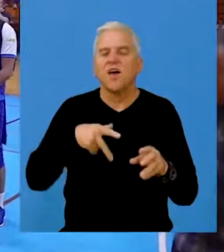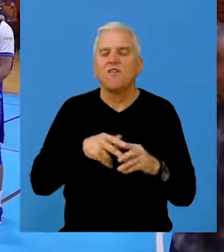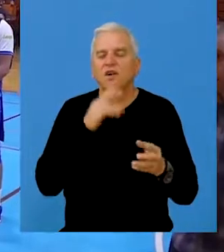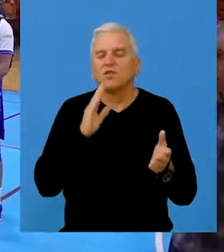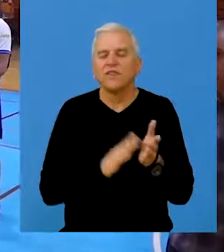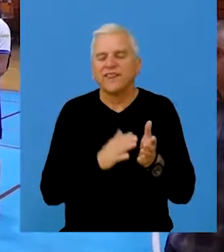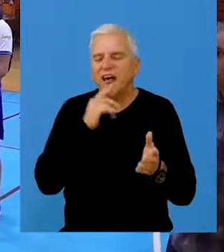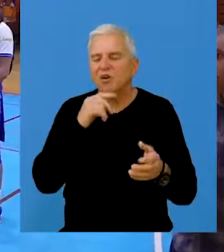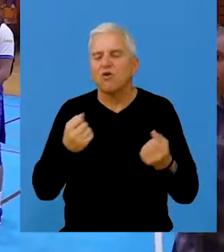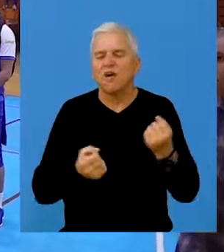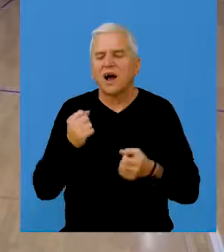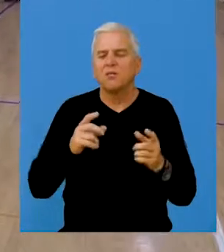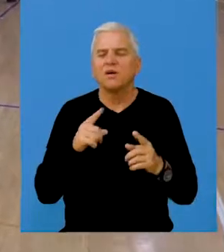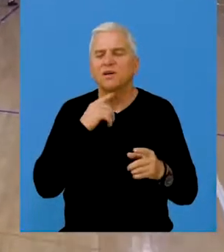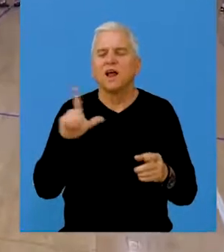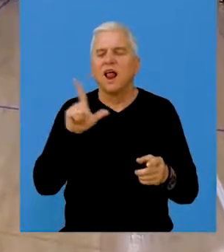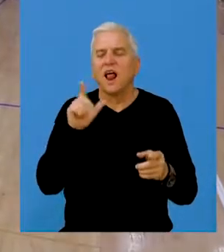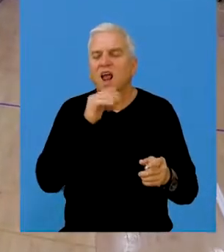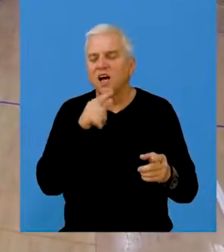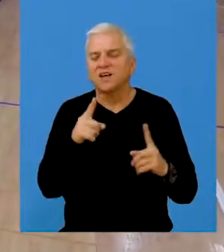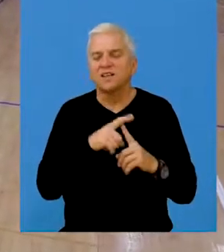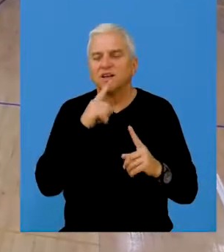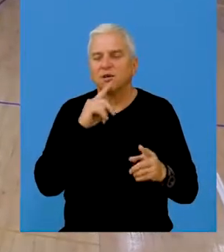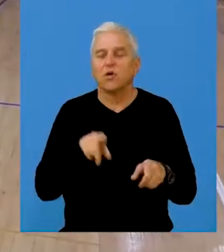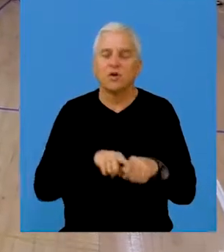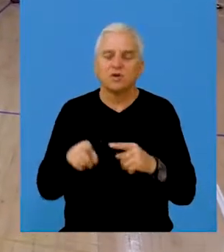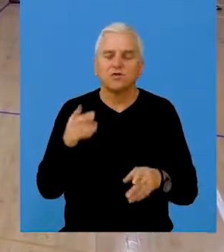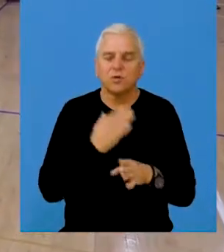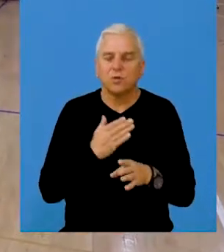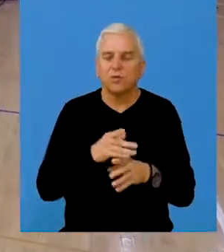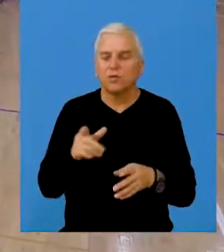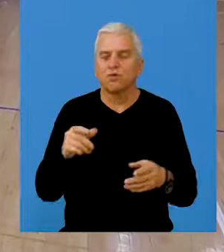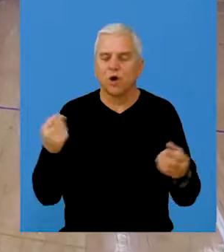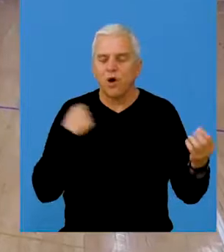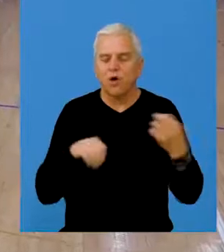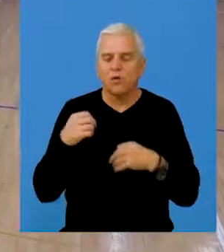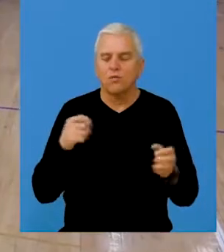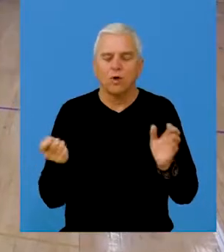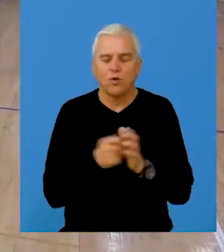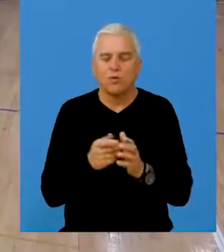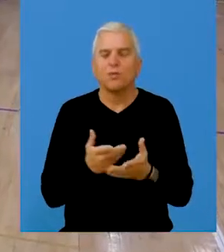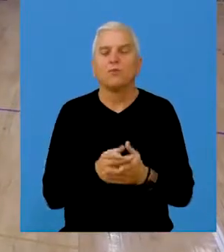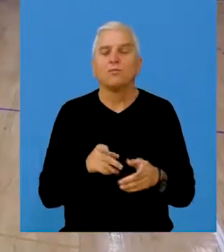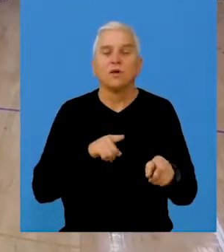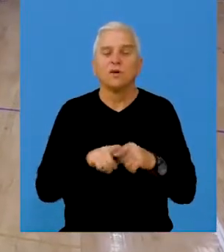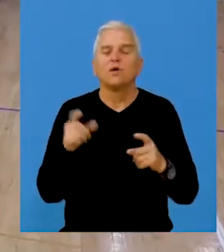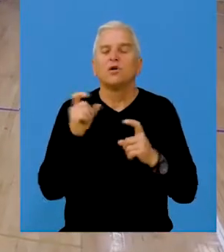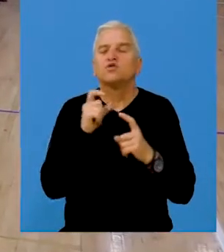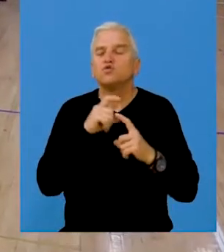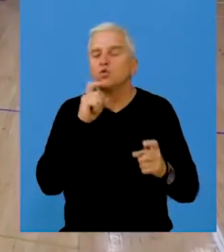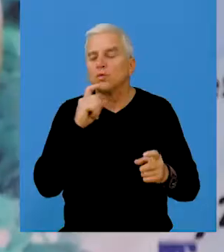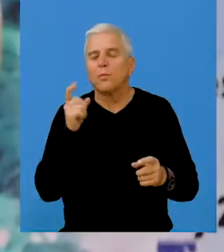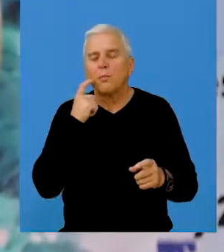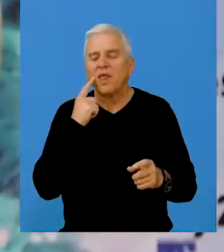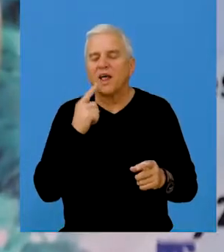i Goranu Tajkovu, Langte firmi koja su isto tako pomogli da tu opremu kupimo i